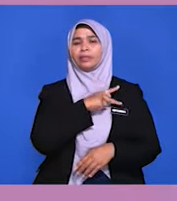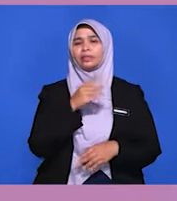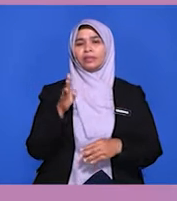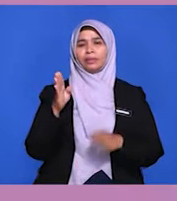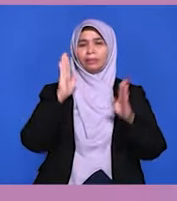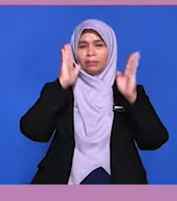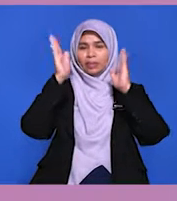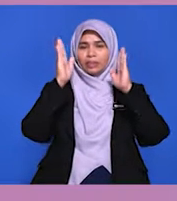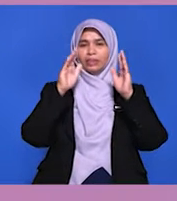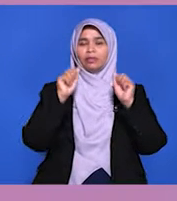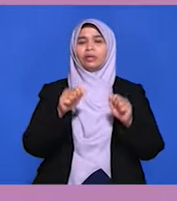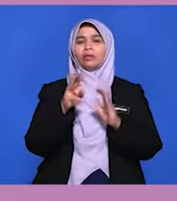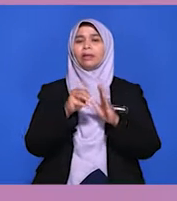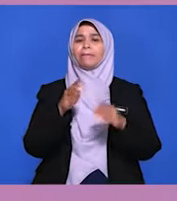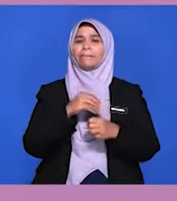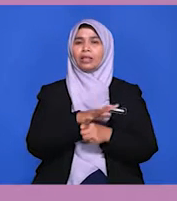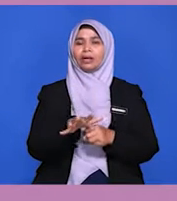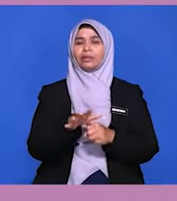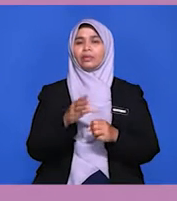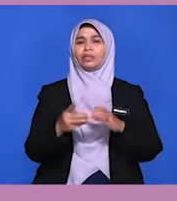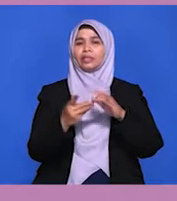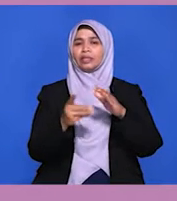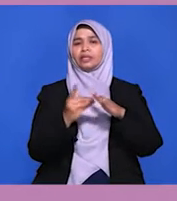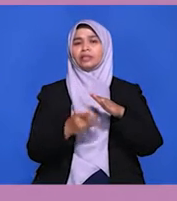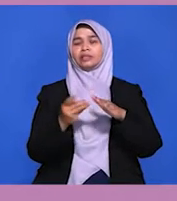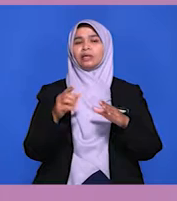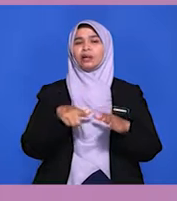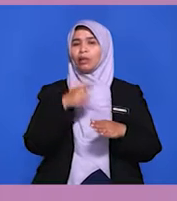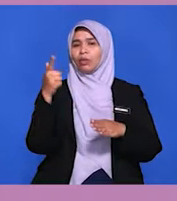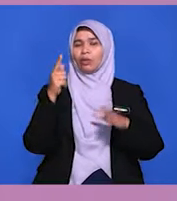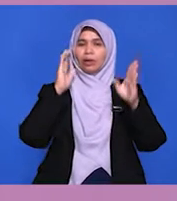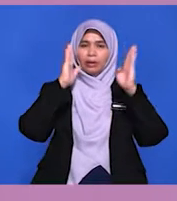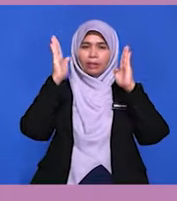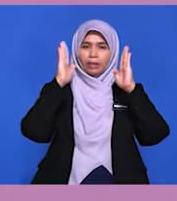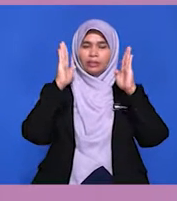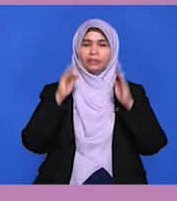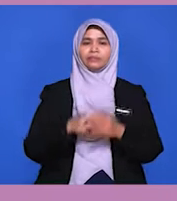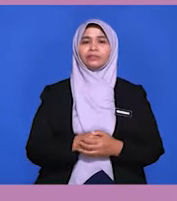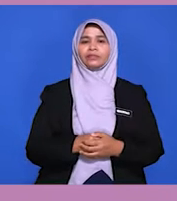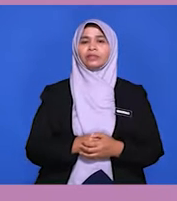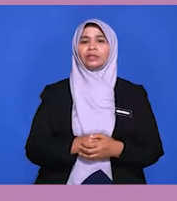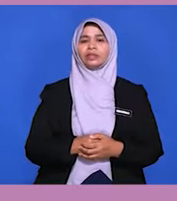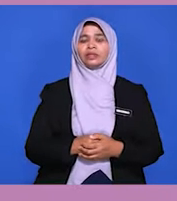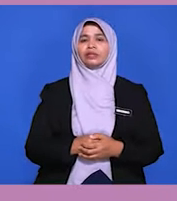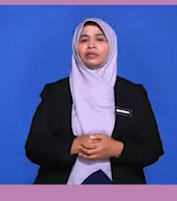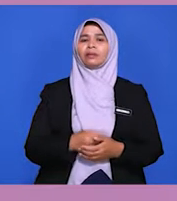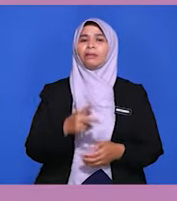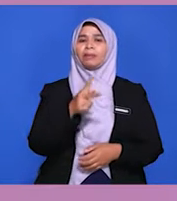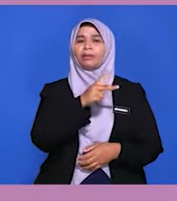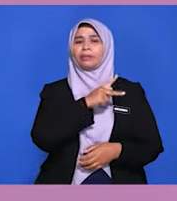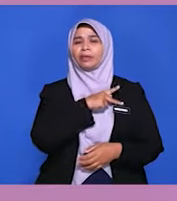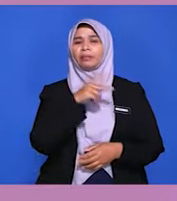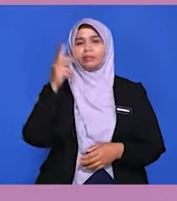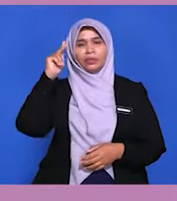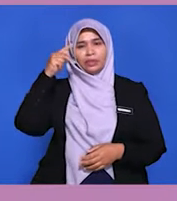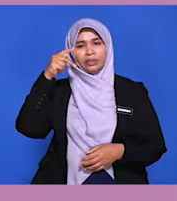pemimpin Malaysia boleh mempengaruhi dasar luar Malaysia. Jawapan A. Salah kerana pemimpin politik